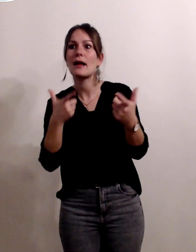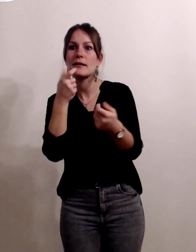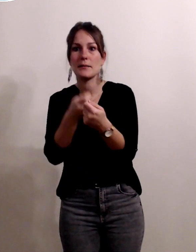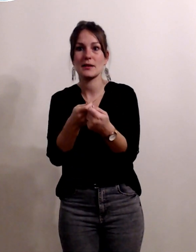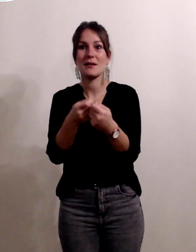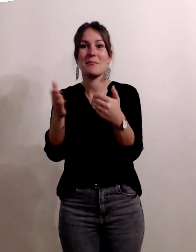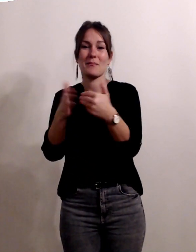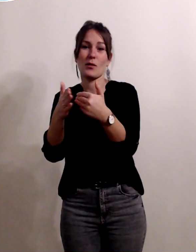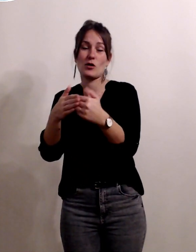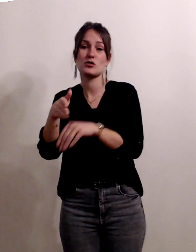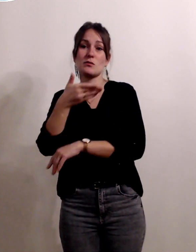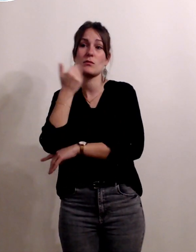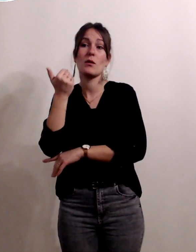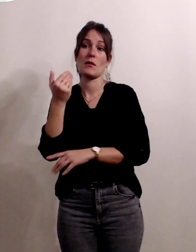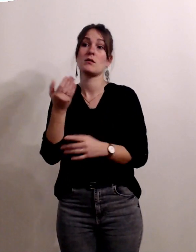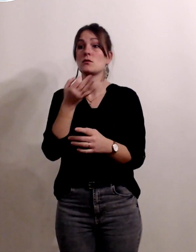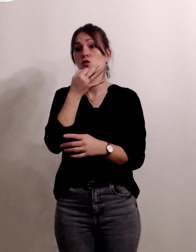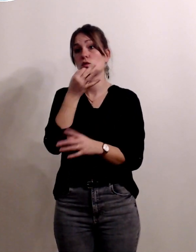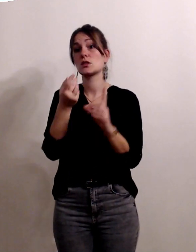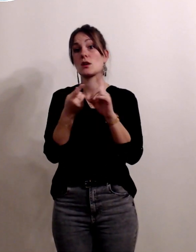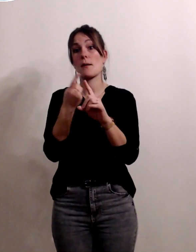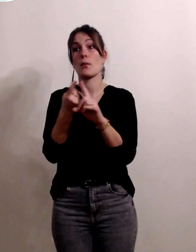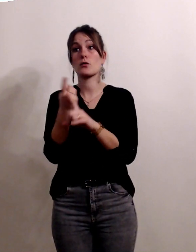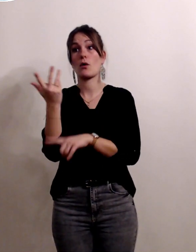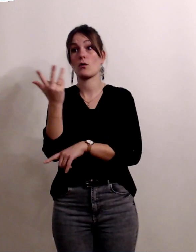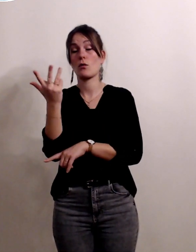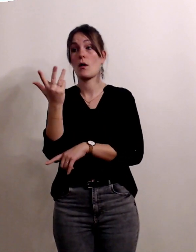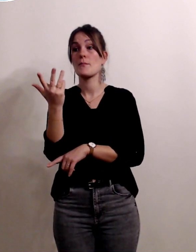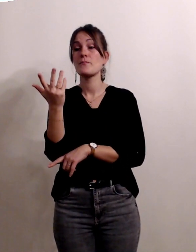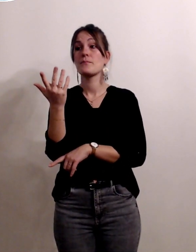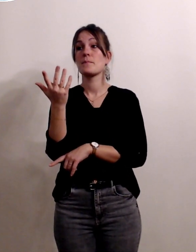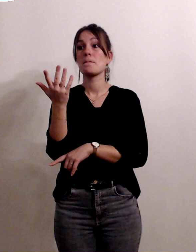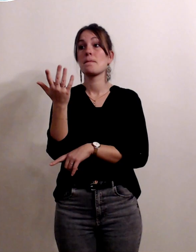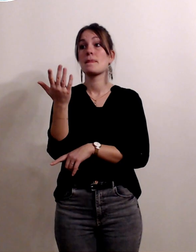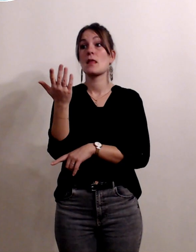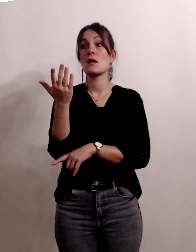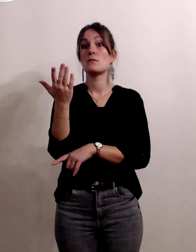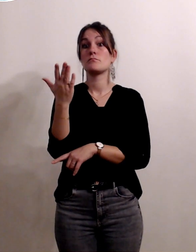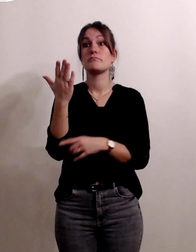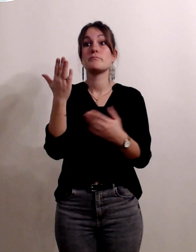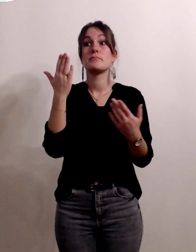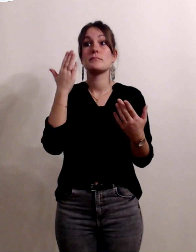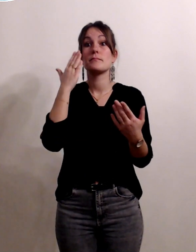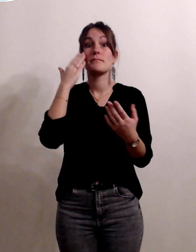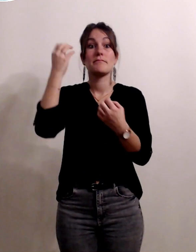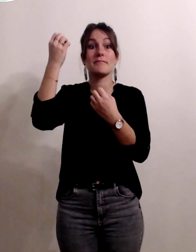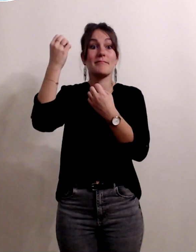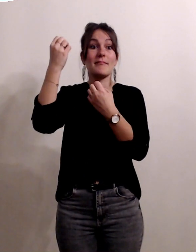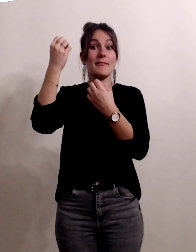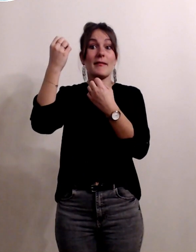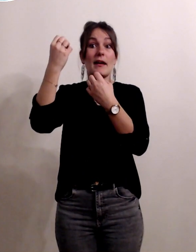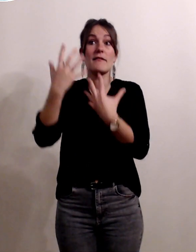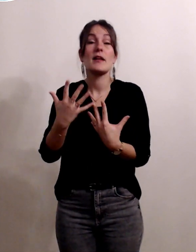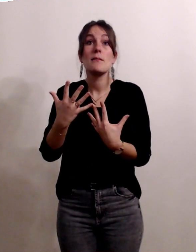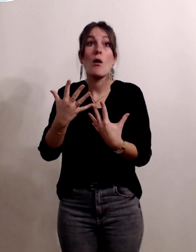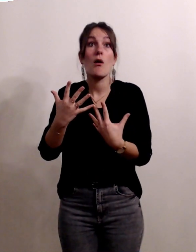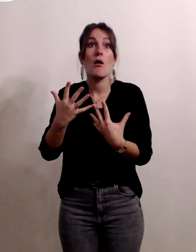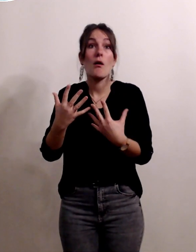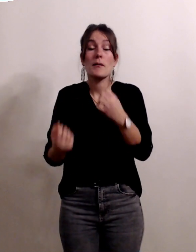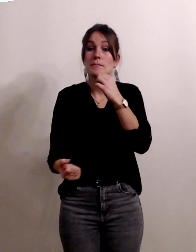on peut dire une chose très importante c'est qu'il y a un certain nombre d'événements qu'on ne peut hélas pas prévoir